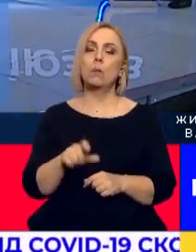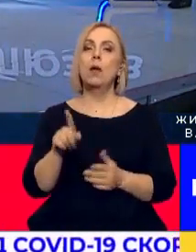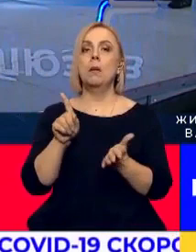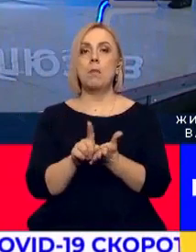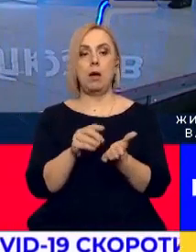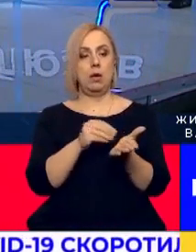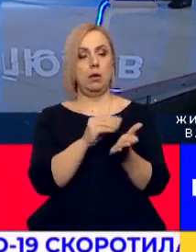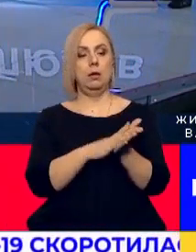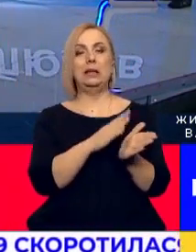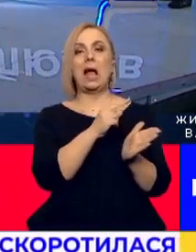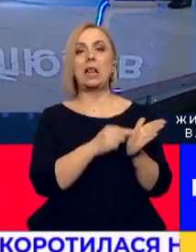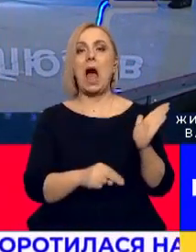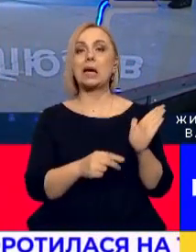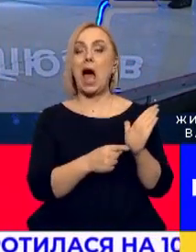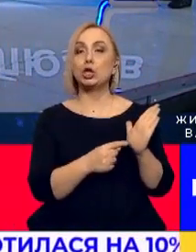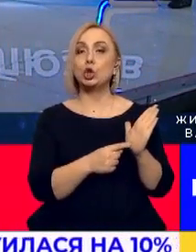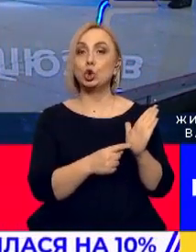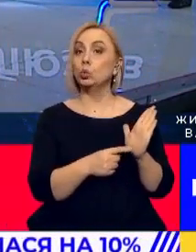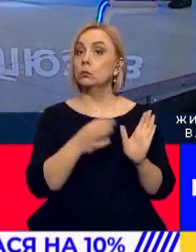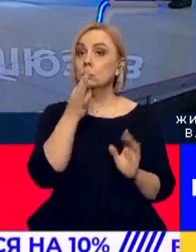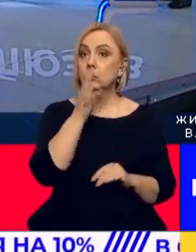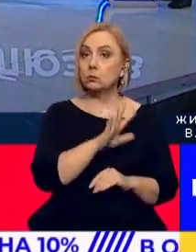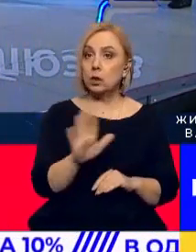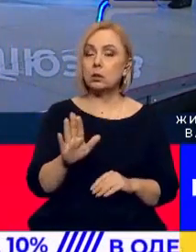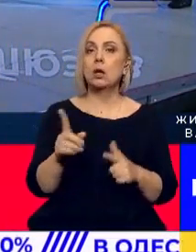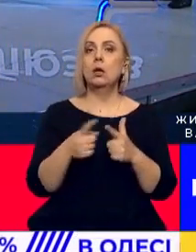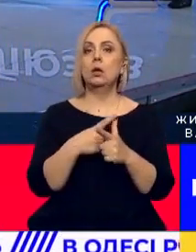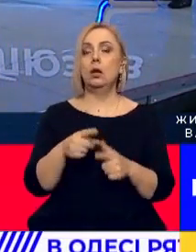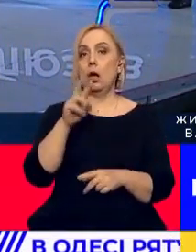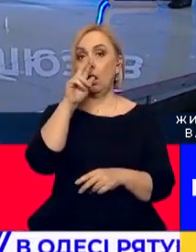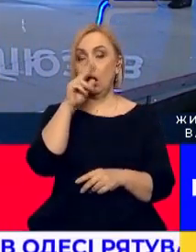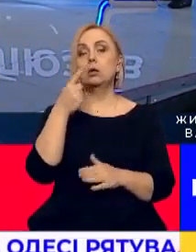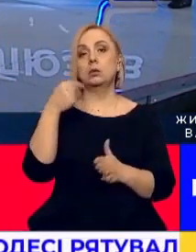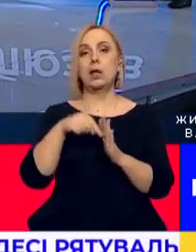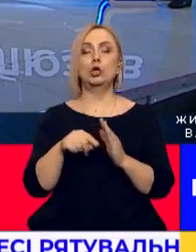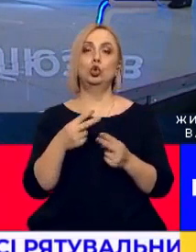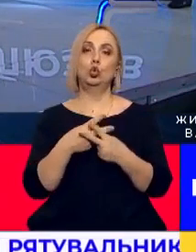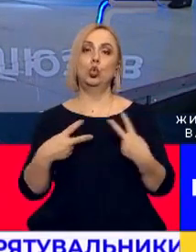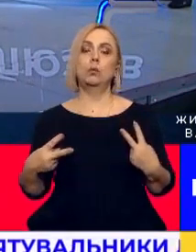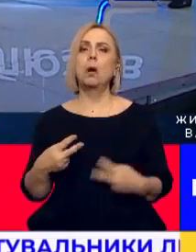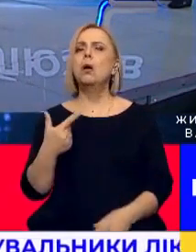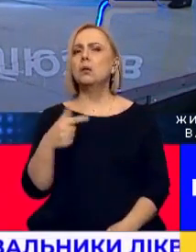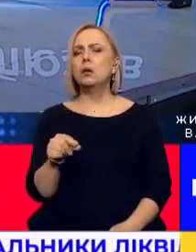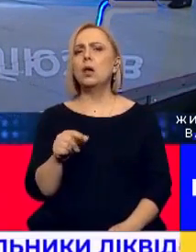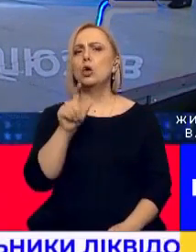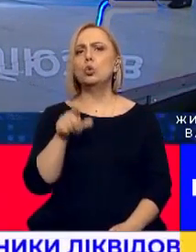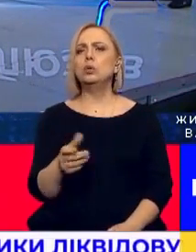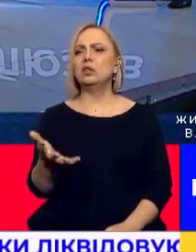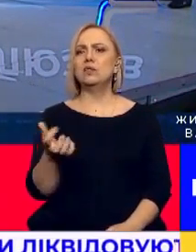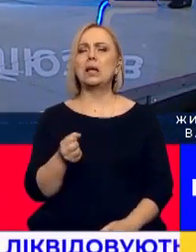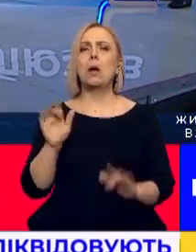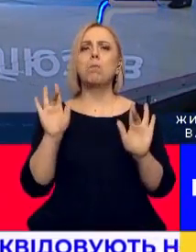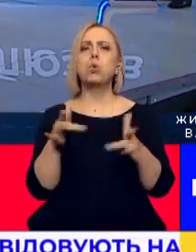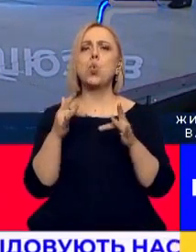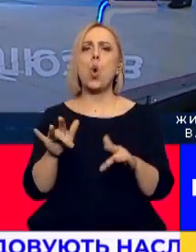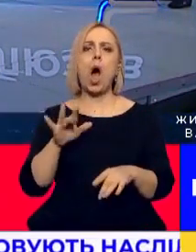декларацію. А якщо ти не подав декларацію, чи подав її з помилками, значить тюрма. Питання, де взяти людям бухгалтерів, щоб заповнювати